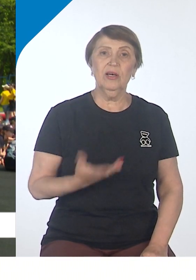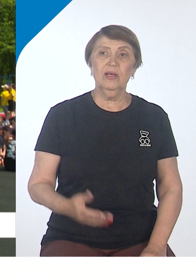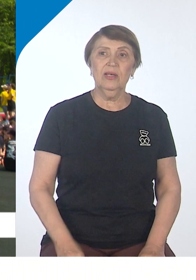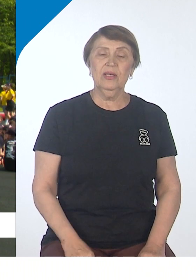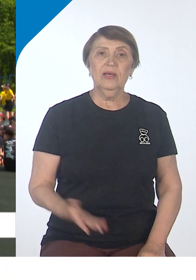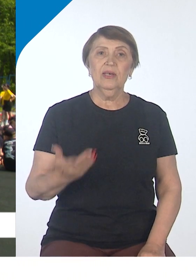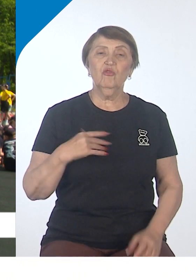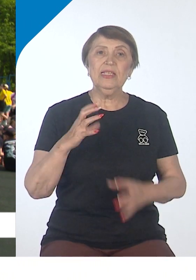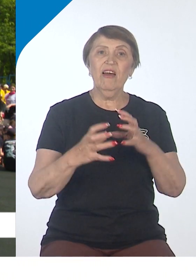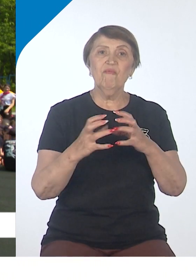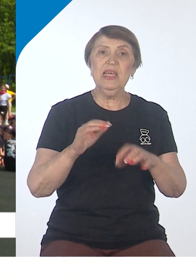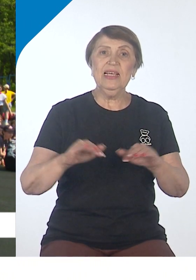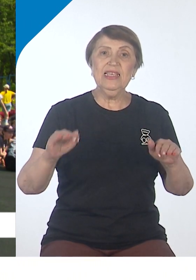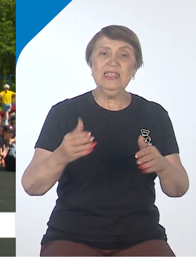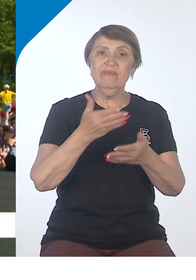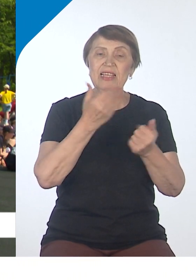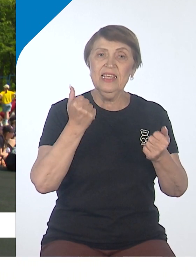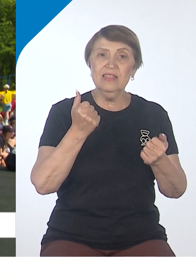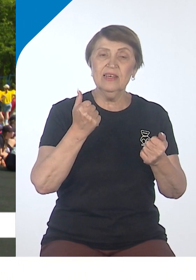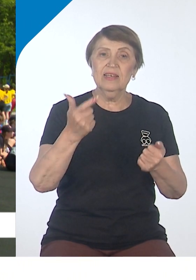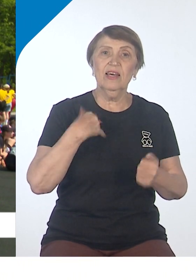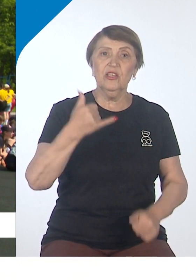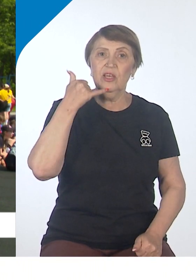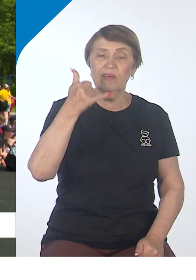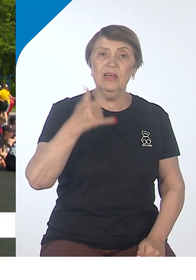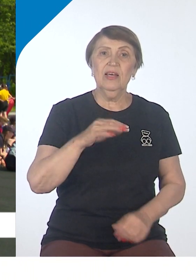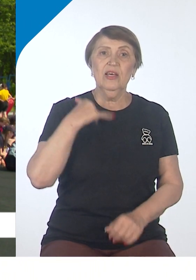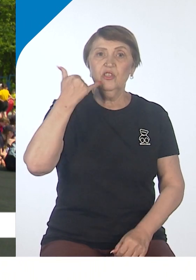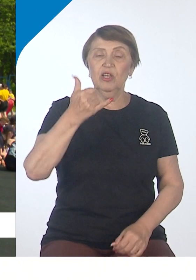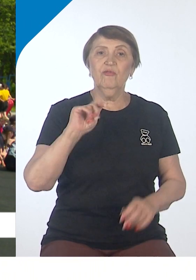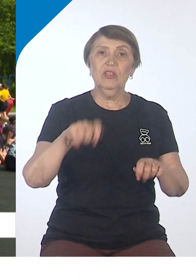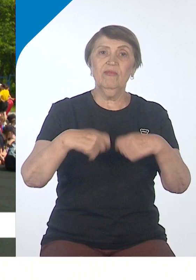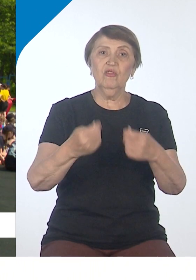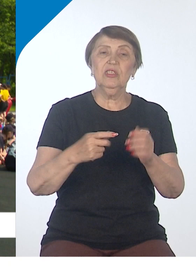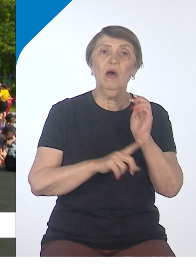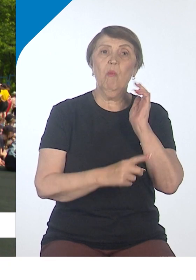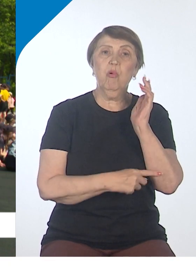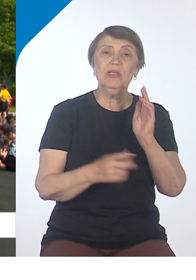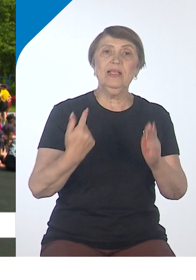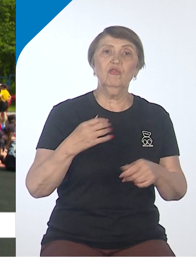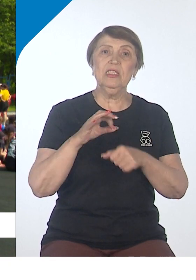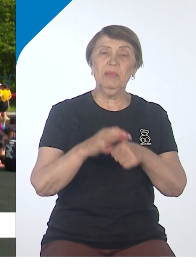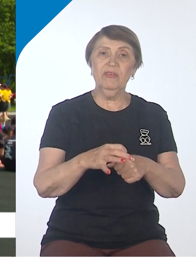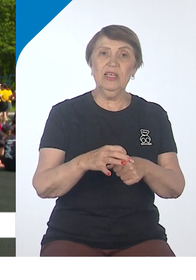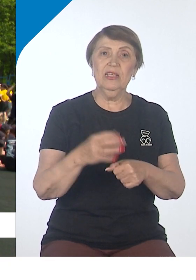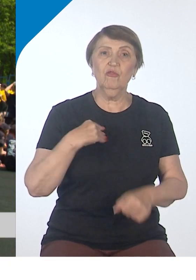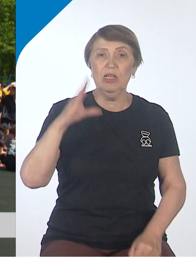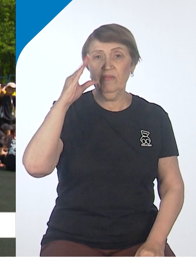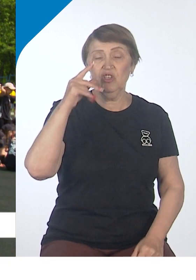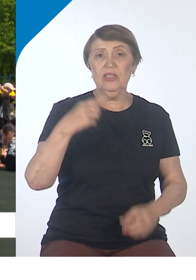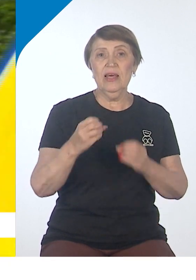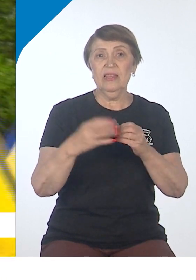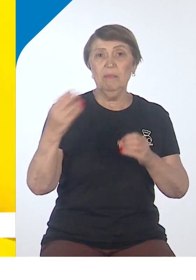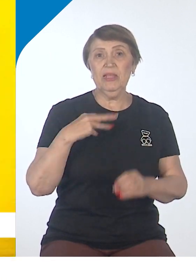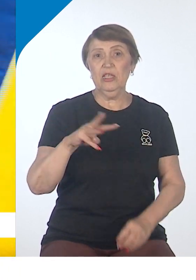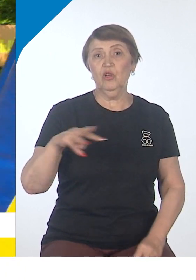нет гаджетов, в мире детства нет телефонов. Телефоны раздаются детям только после проведения вечернего огонька, буквально на 15